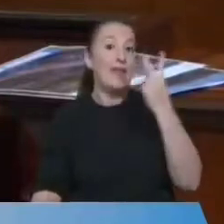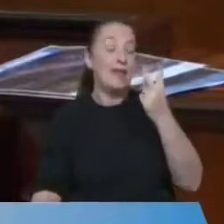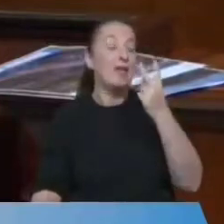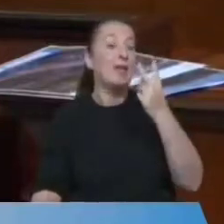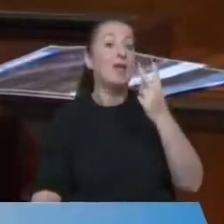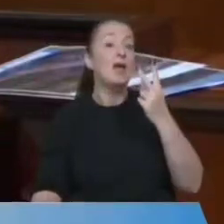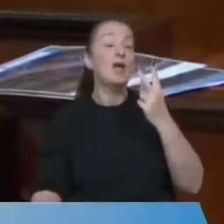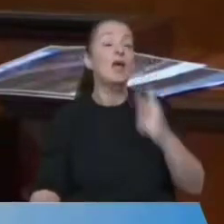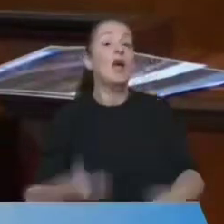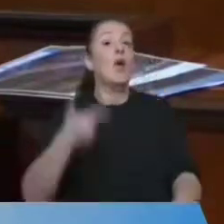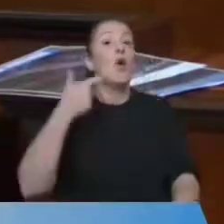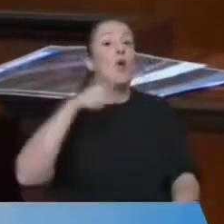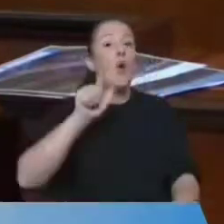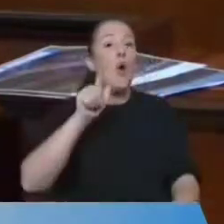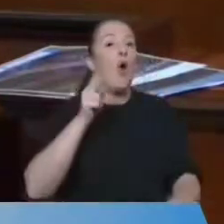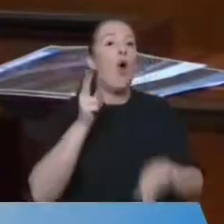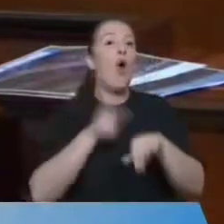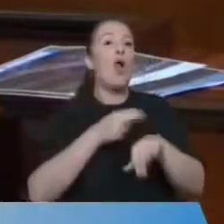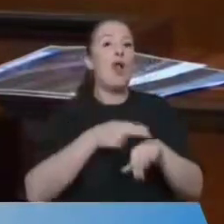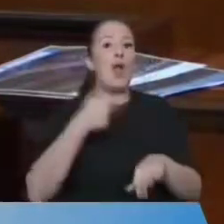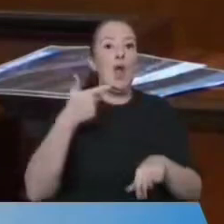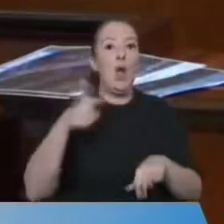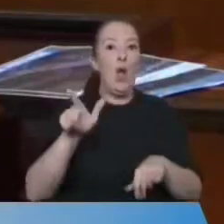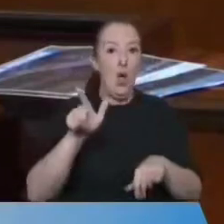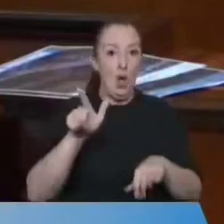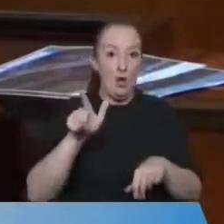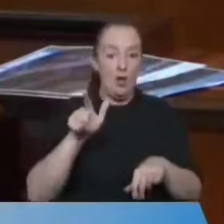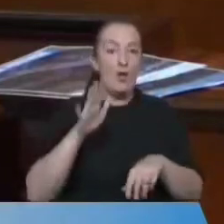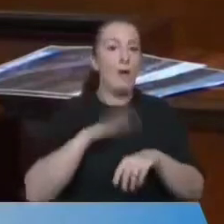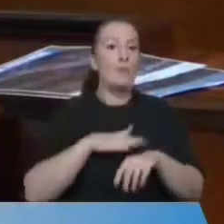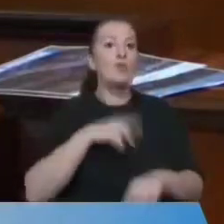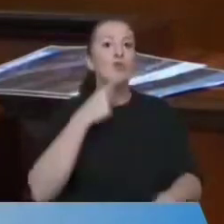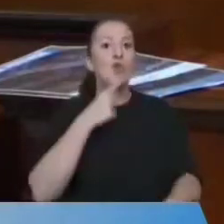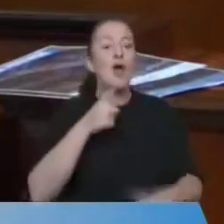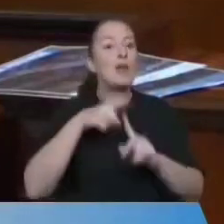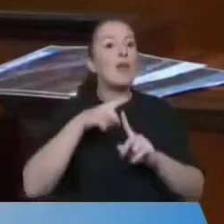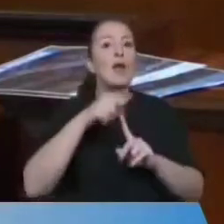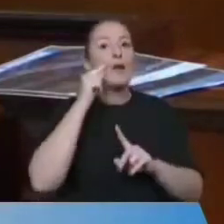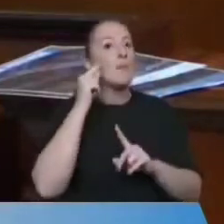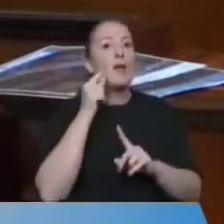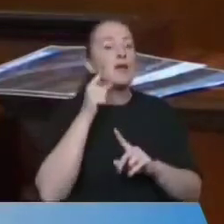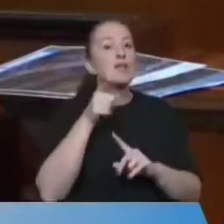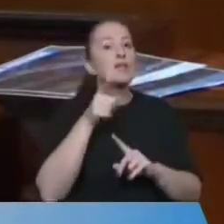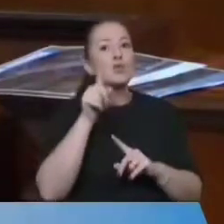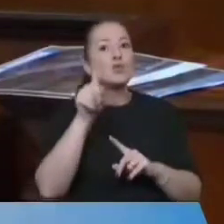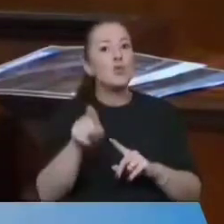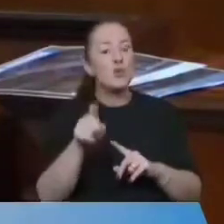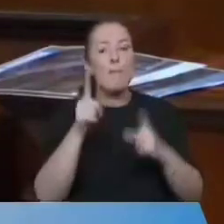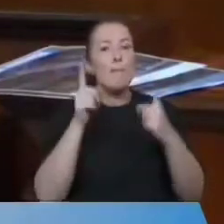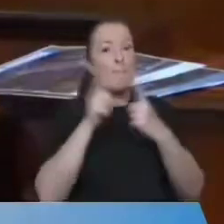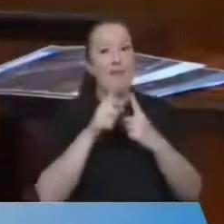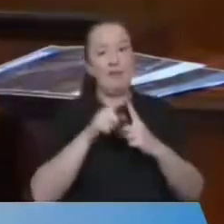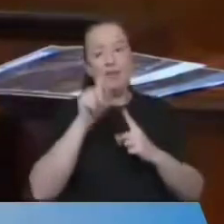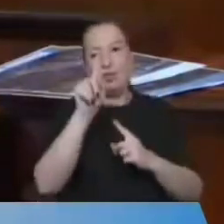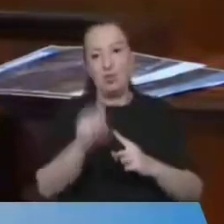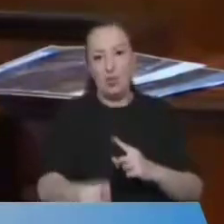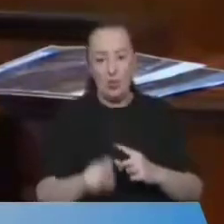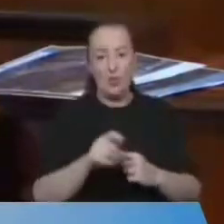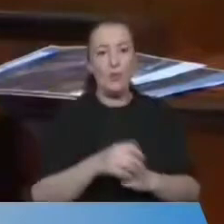köyü örnek köy haline getirdiğini söyleyenler, Tarık Bey kaçma sana soracağım. Matematik sorusu.